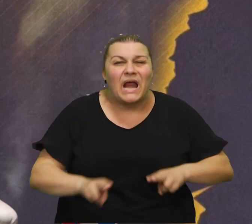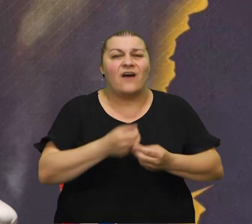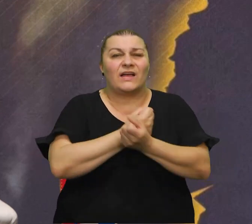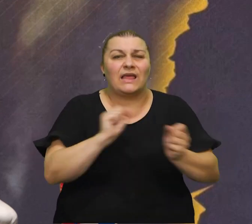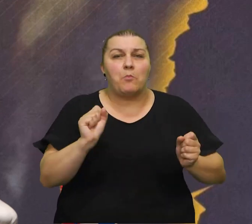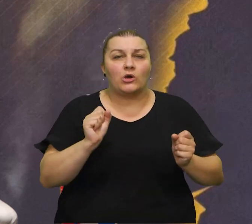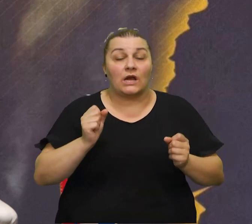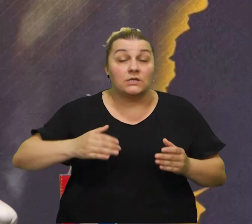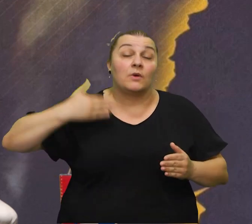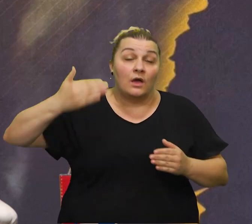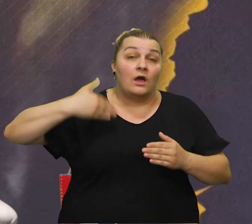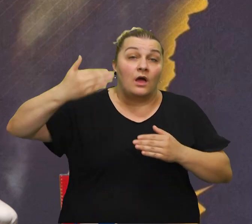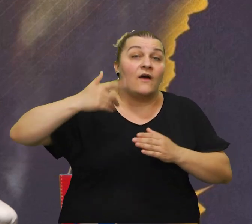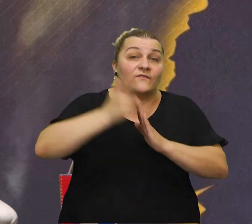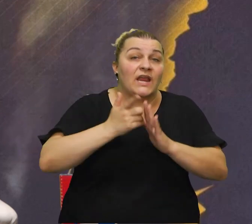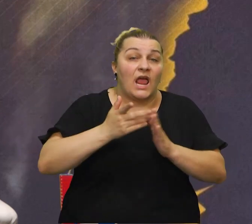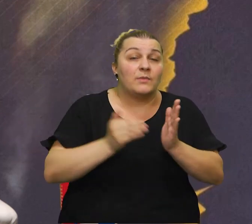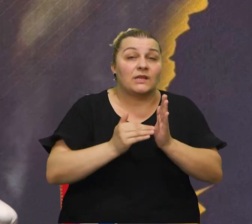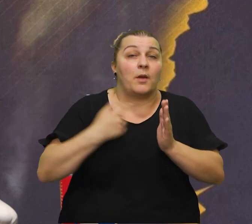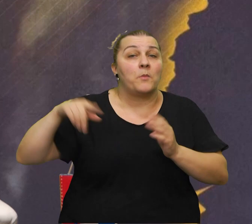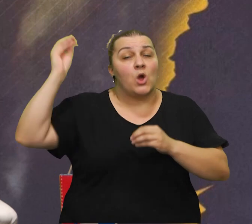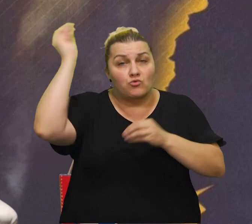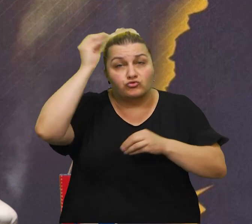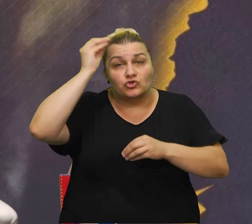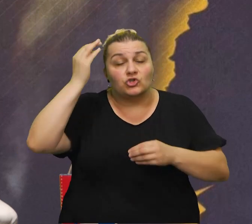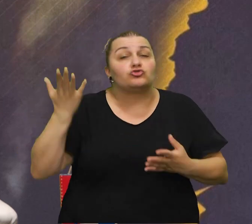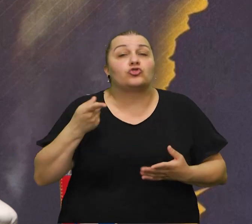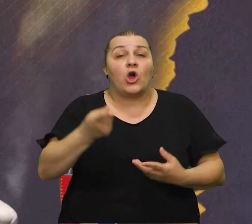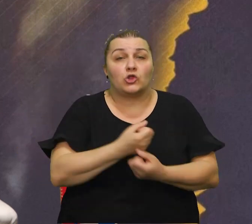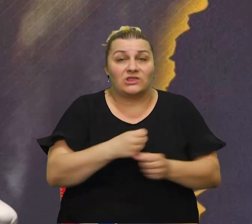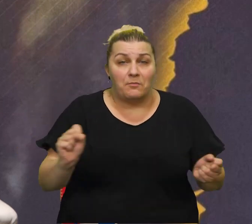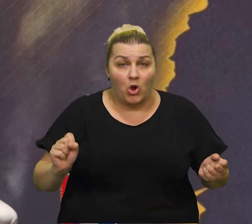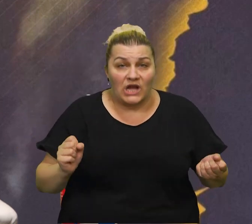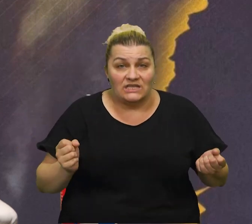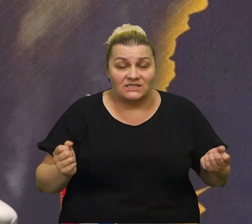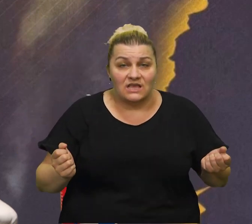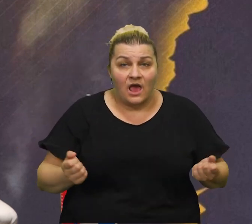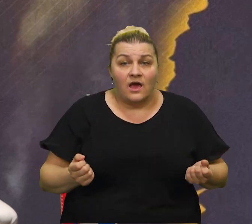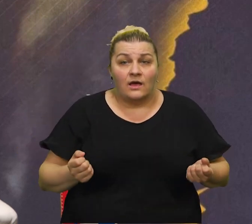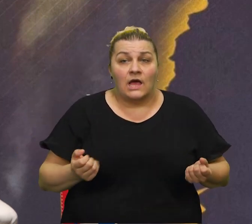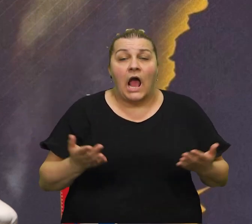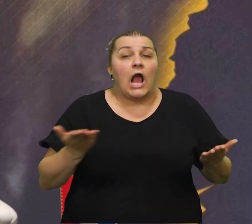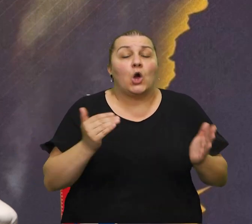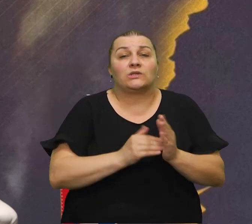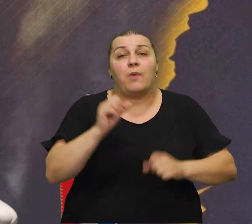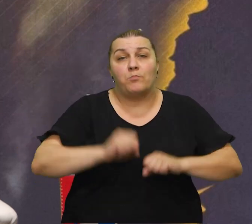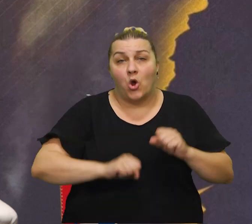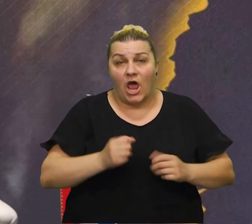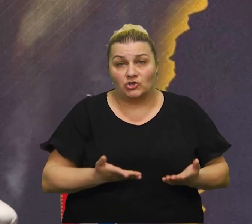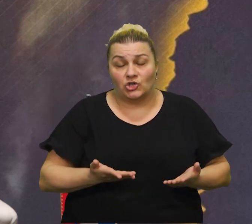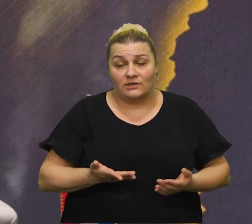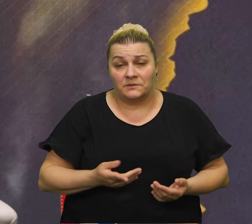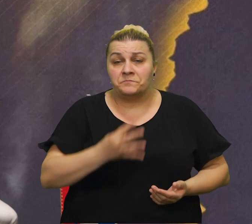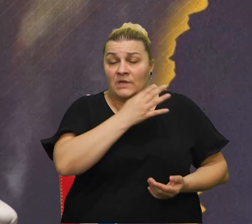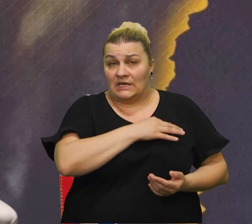znači još je proć vrimena dok mi naučimo šta je demokracija i kako se s tim ponašate